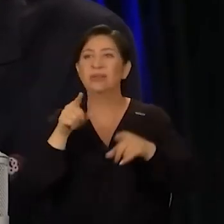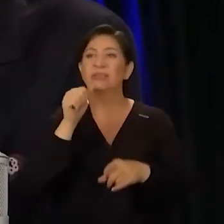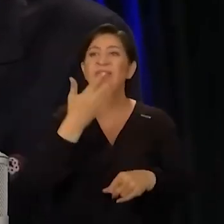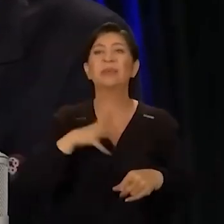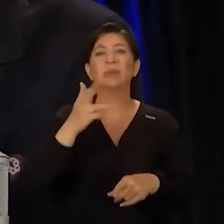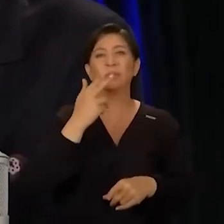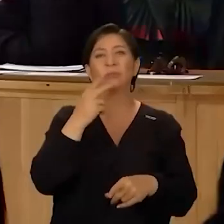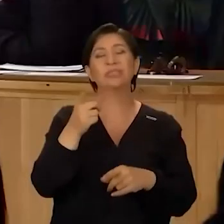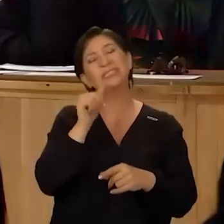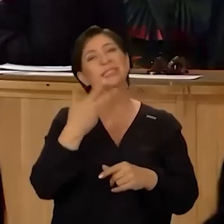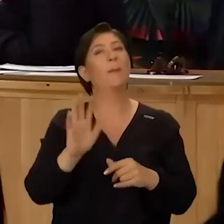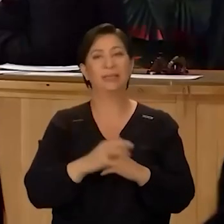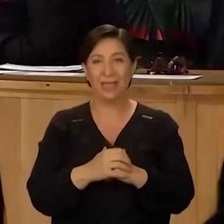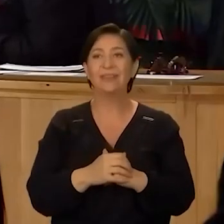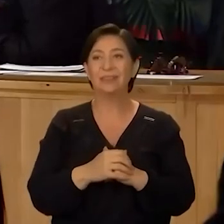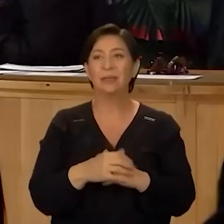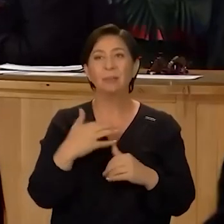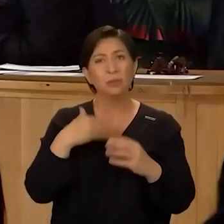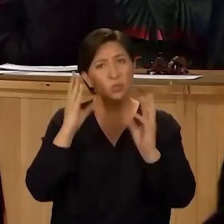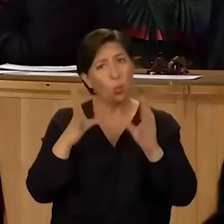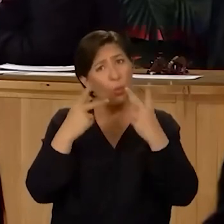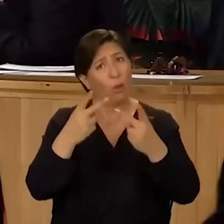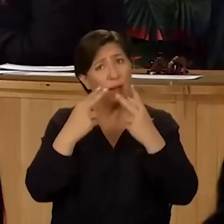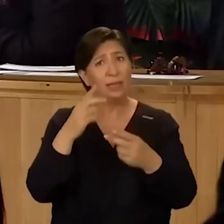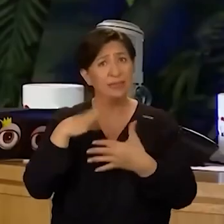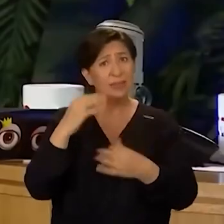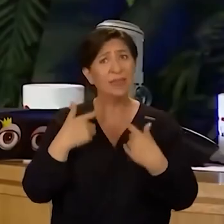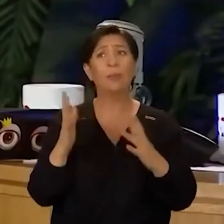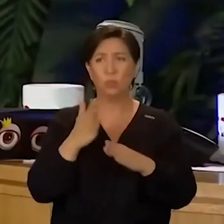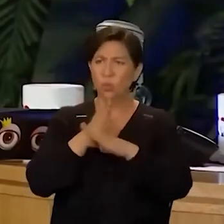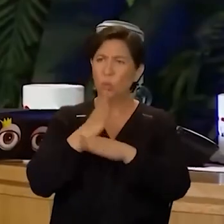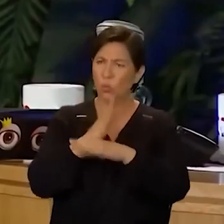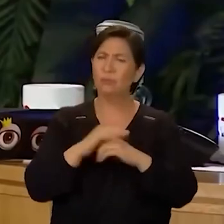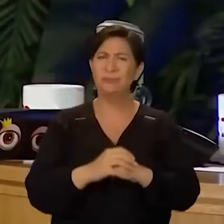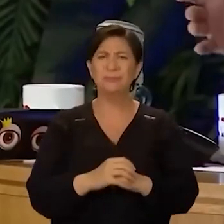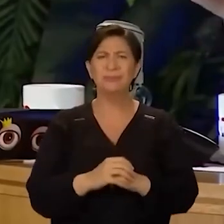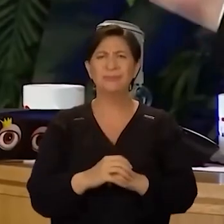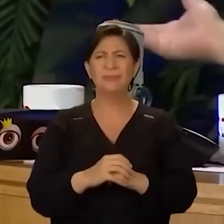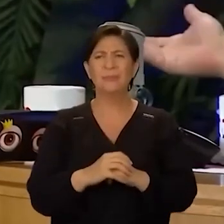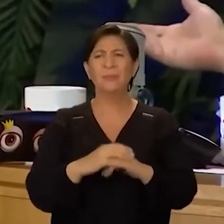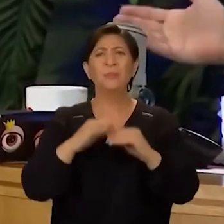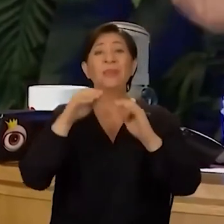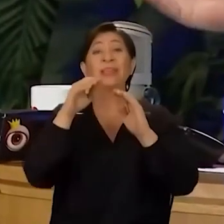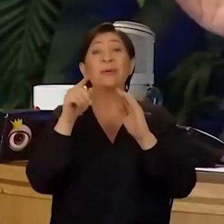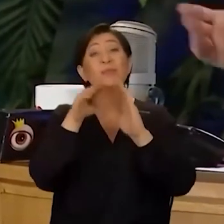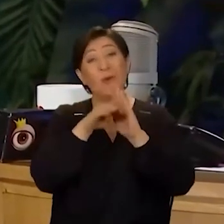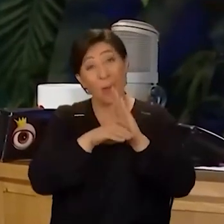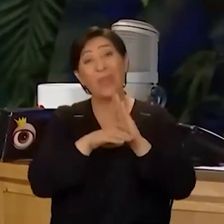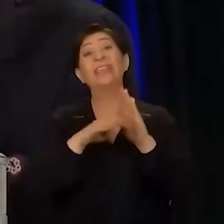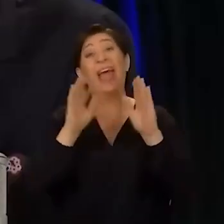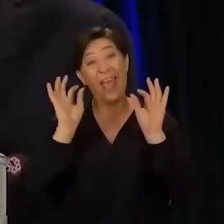sevmezsin konuşmayı. Hiç sevmem. Hiç sevmem. Böyle çok konuşan bir insan değilimdir ya. Doğru. Öyle mi? Yani programlarda… sev…